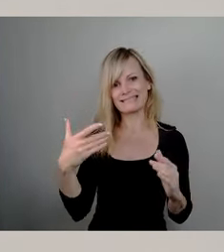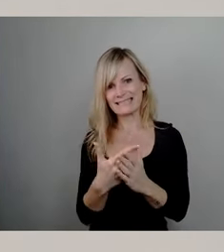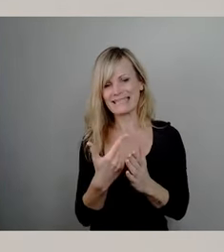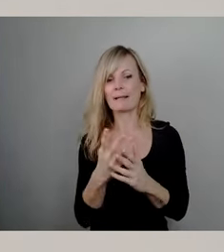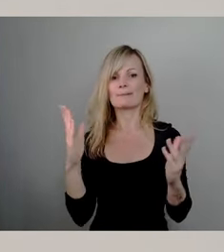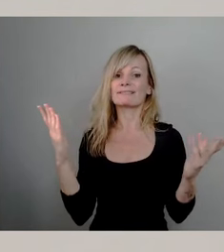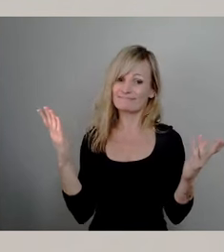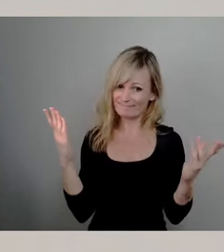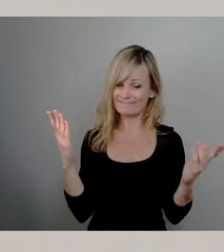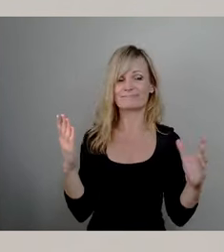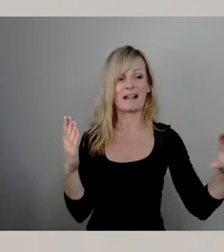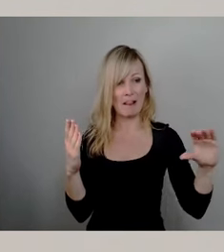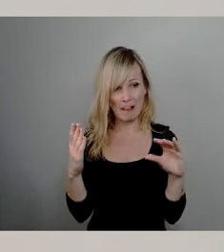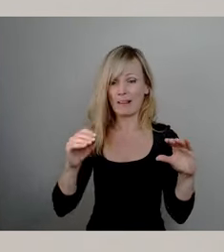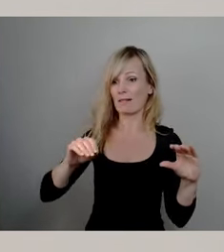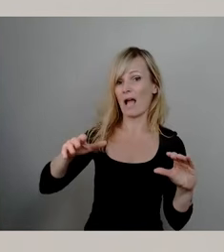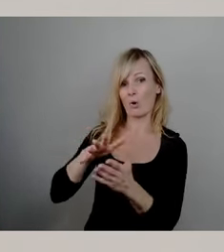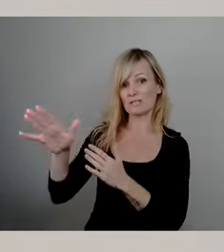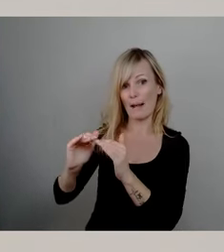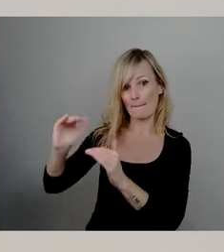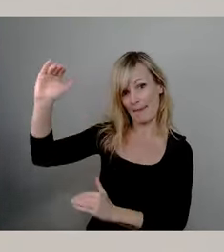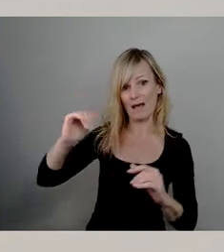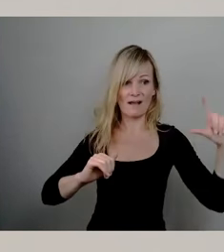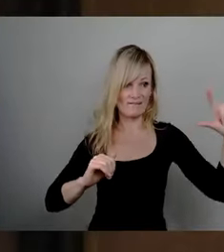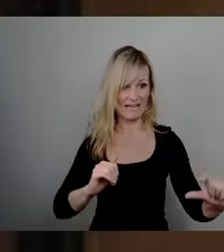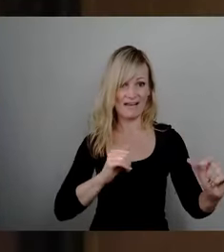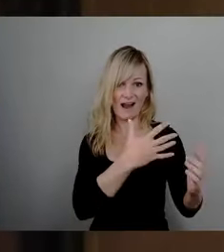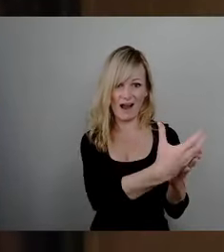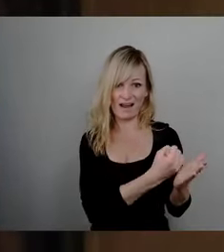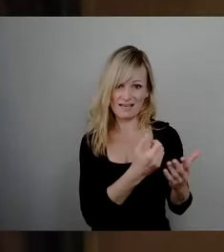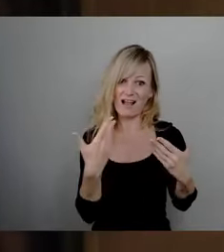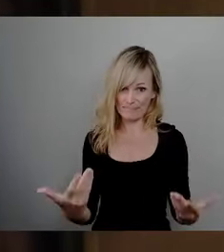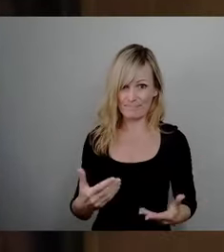Nahverkehr, bei der Nahverkehrsfinanzierung. Erstmal vielen Dank für diese Antwort.